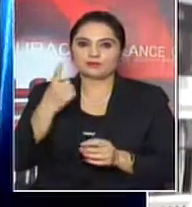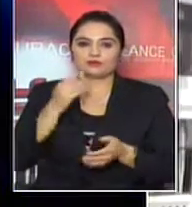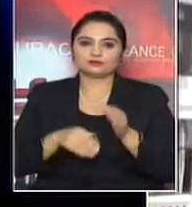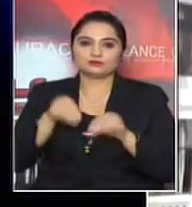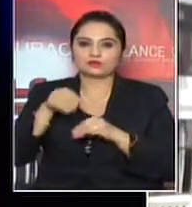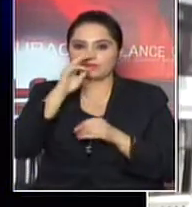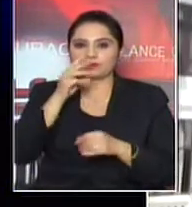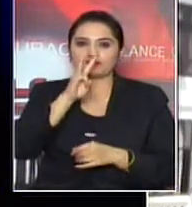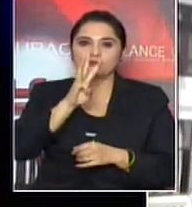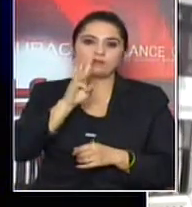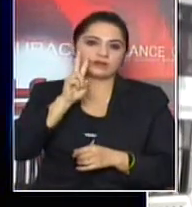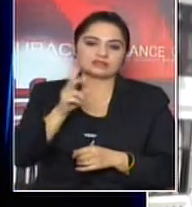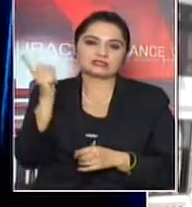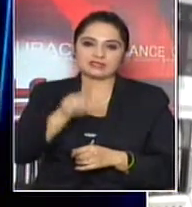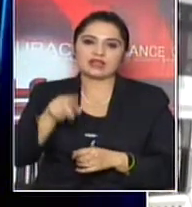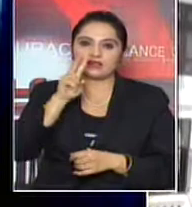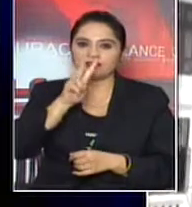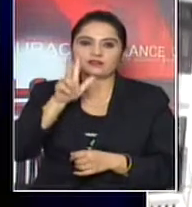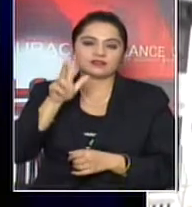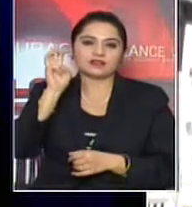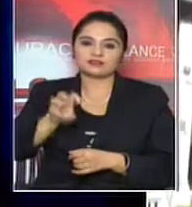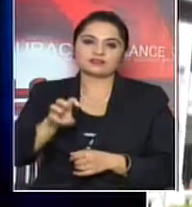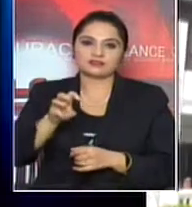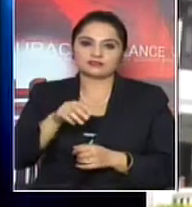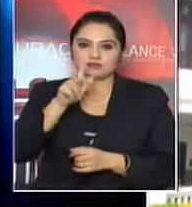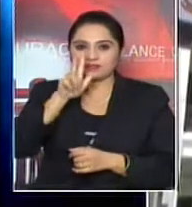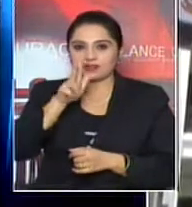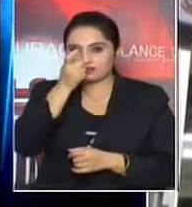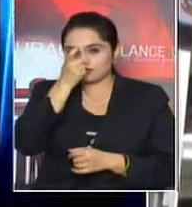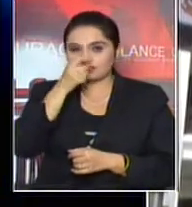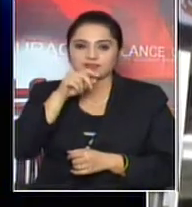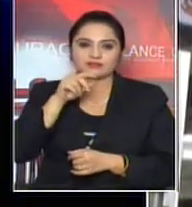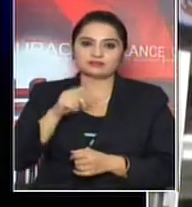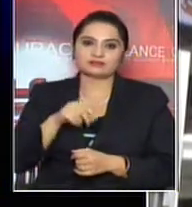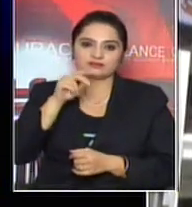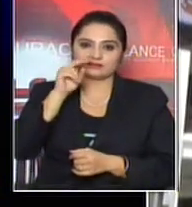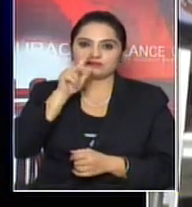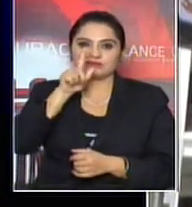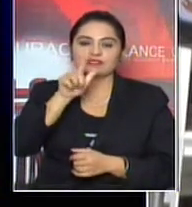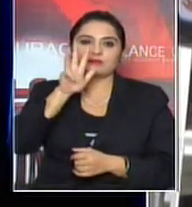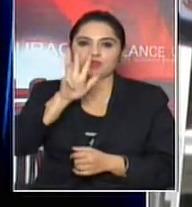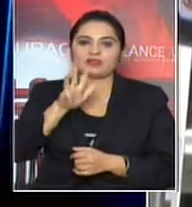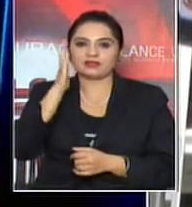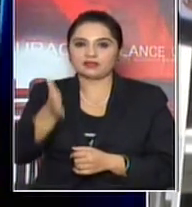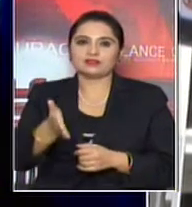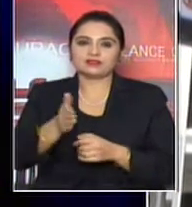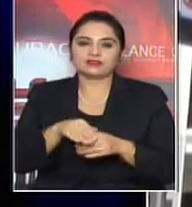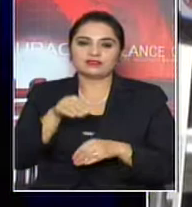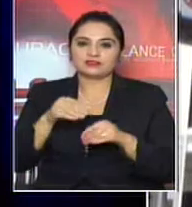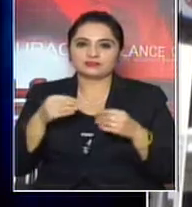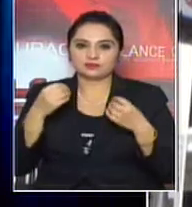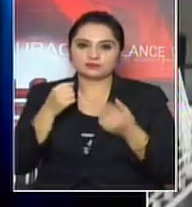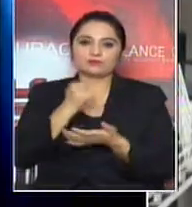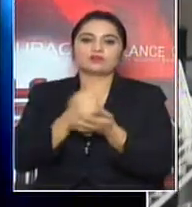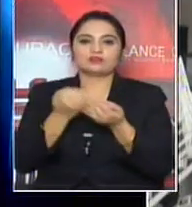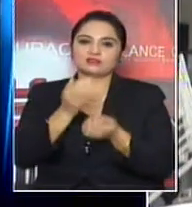चुनाब मा 32,2889 मत दाताले मताधिकार प्रयोग